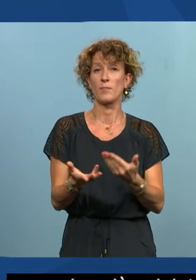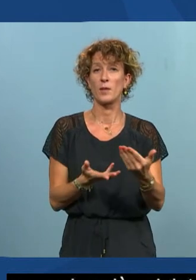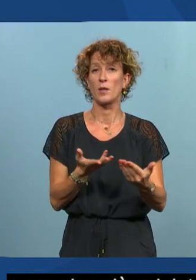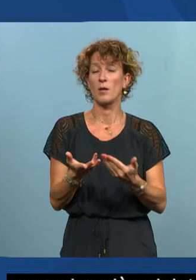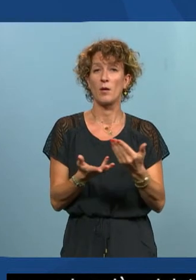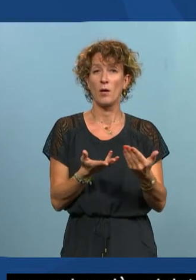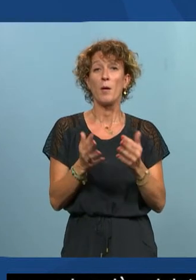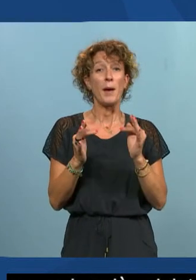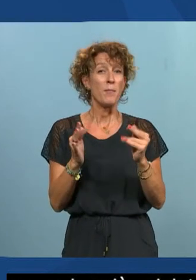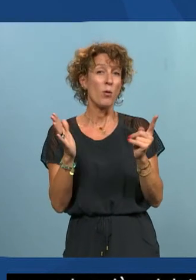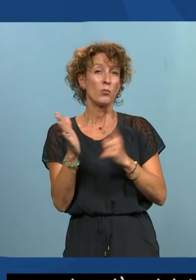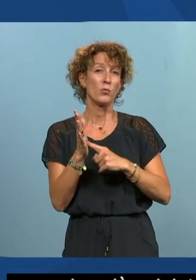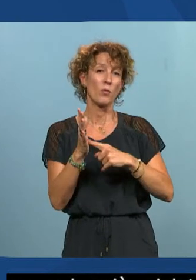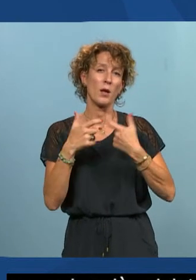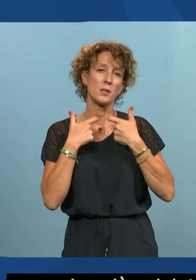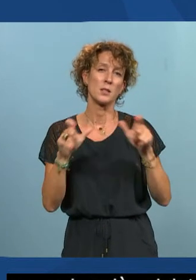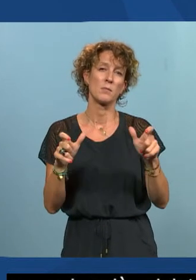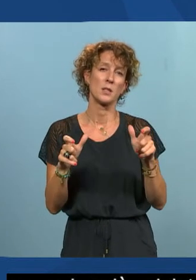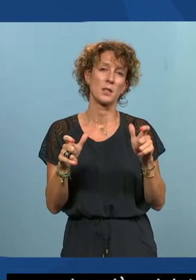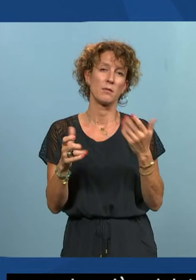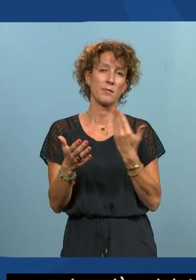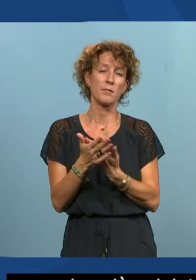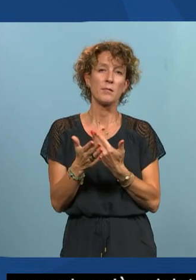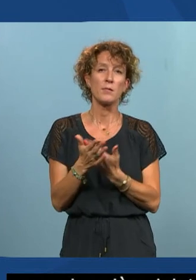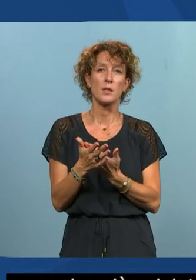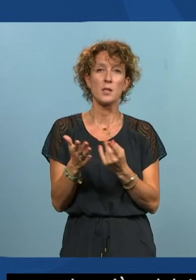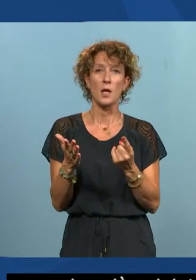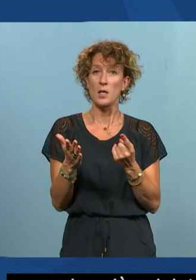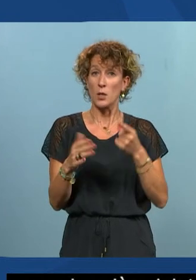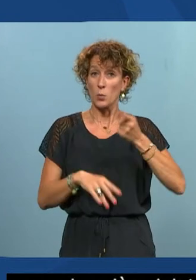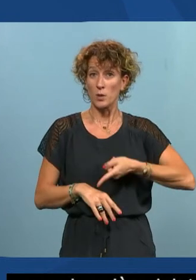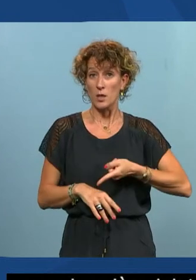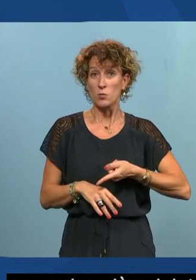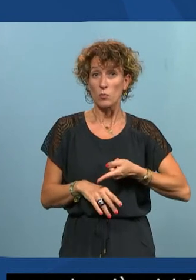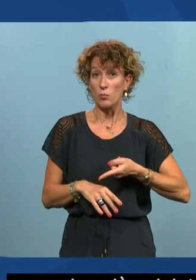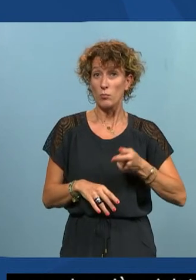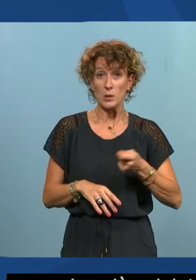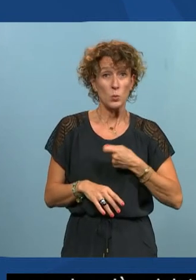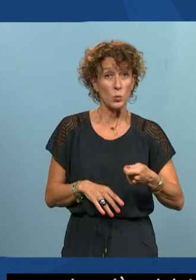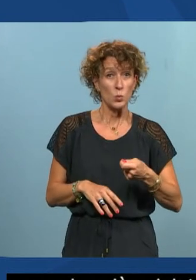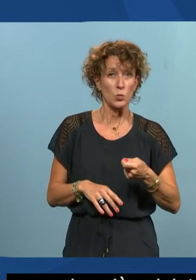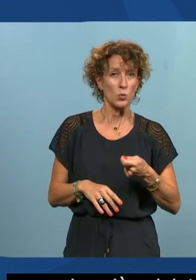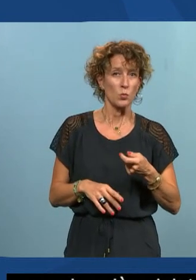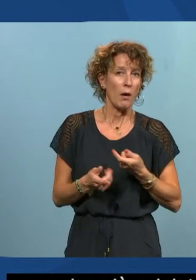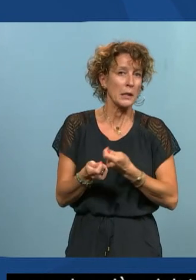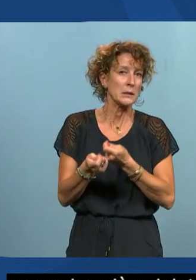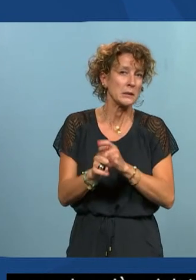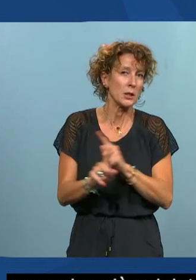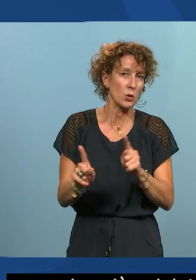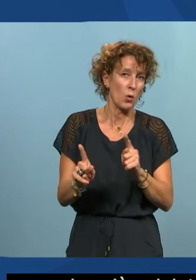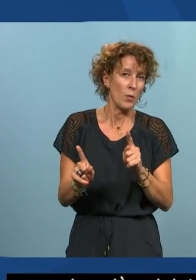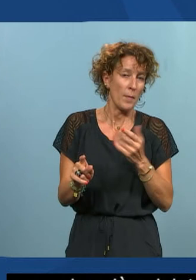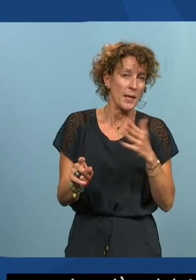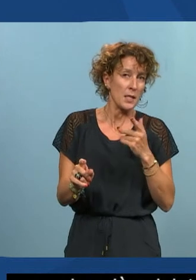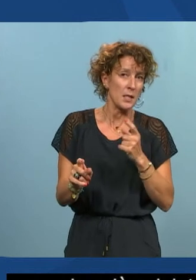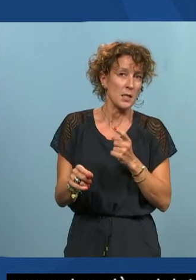du droit à l'accessibilité qui est un droit qui est une obligation légale on n'a pas trop insisté on pourrait y revenir issu d